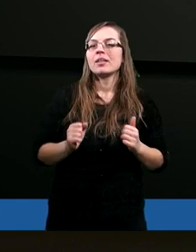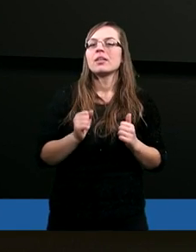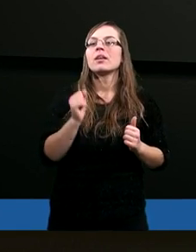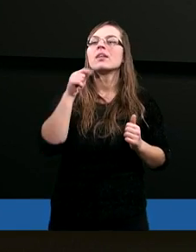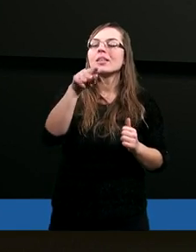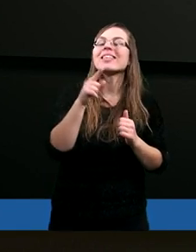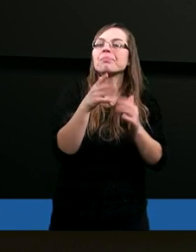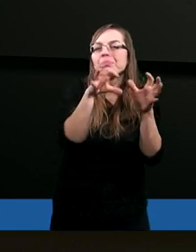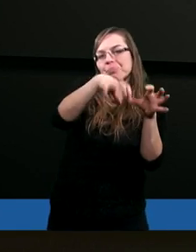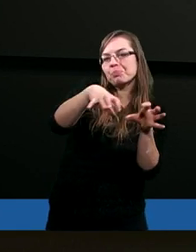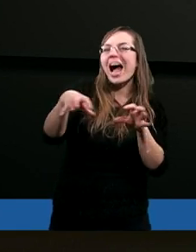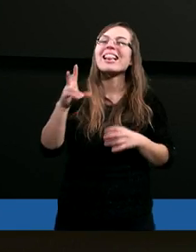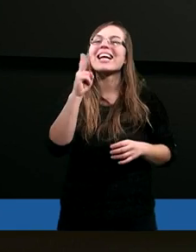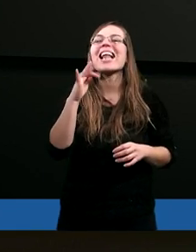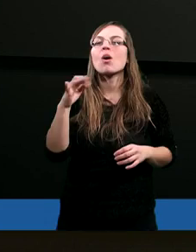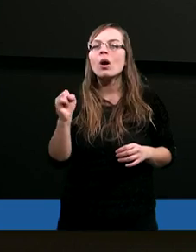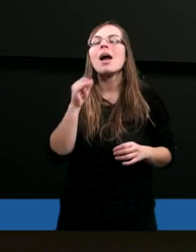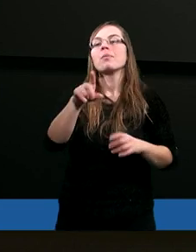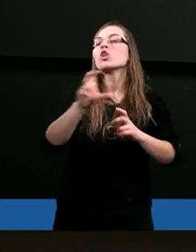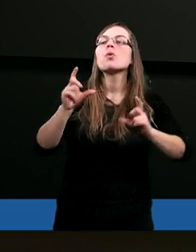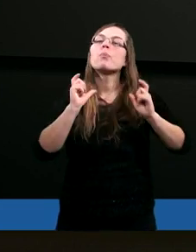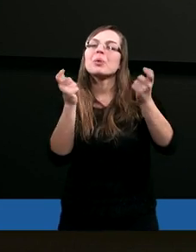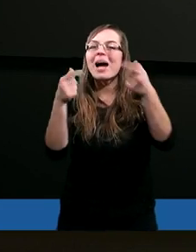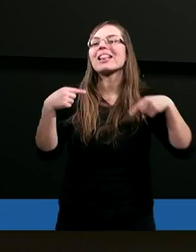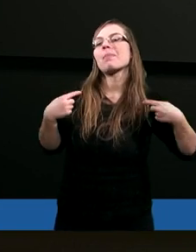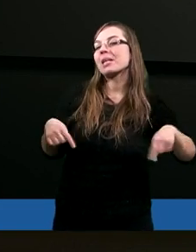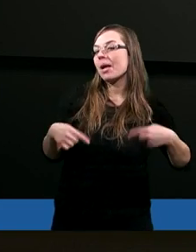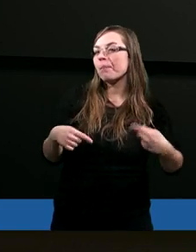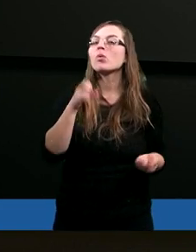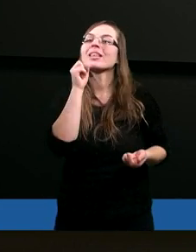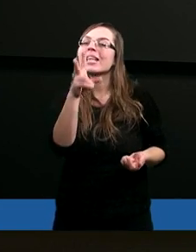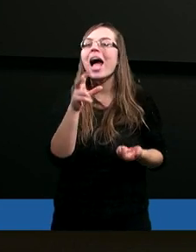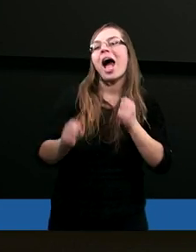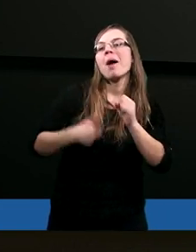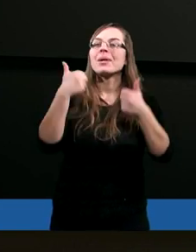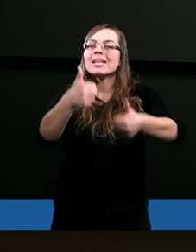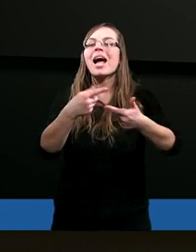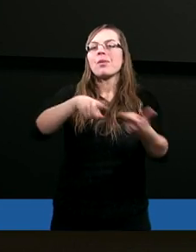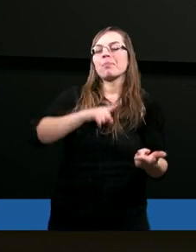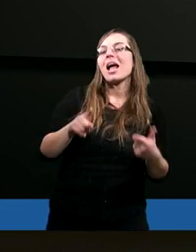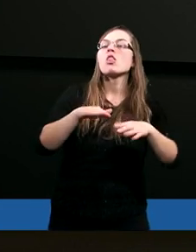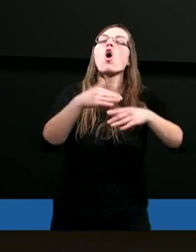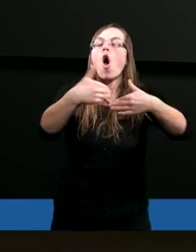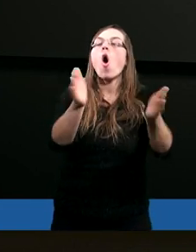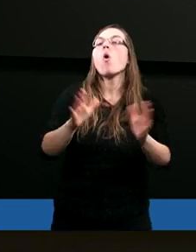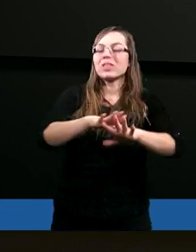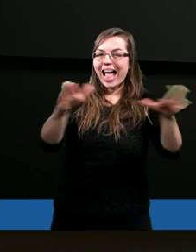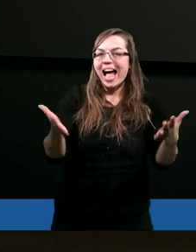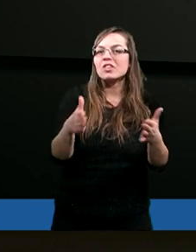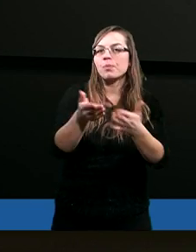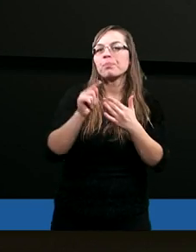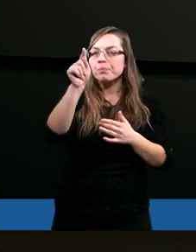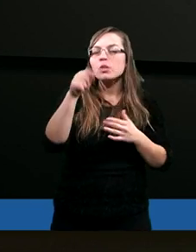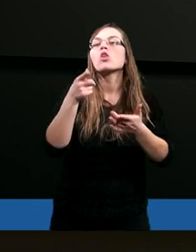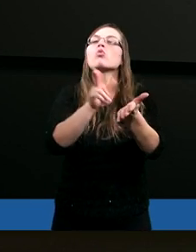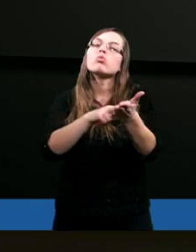tamtymi kategoriami czy stać bym nie było aby stanąć przed ołtarzem jakimś, przy których